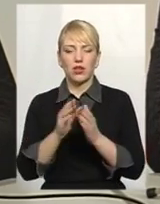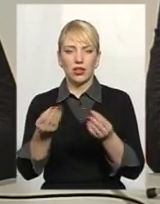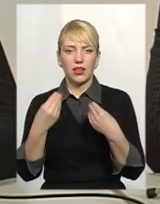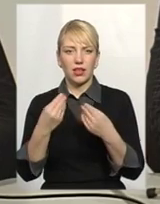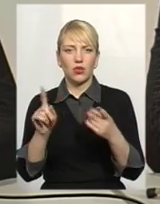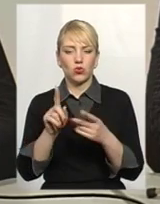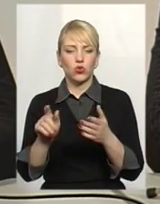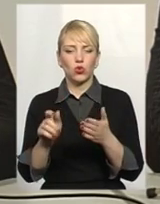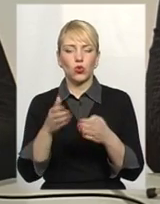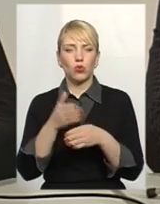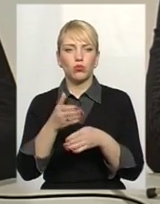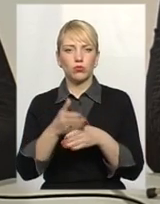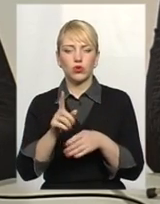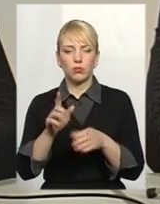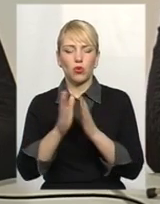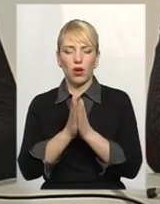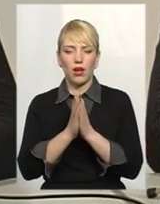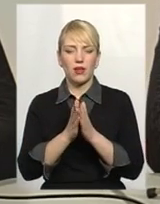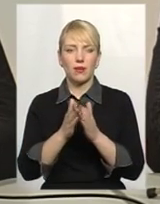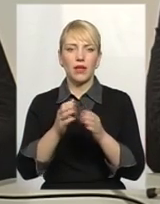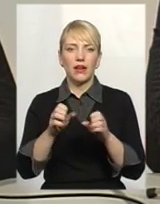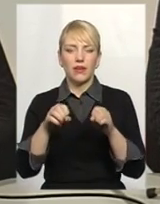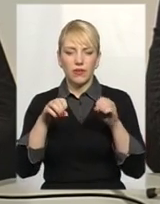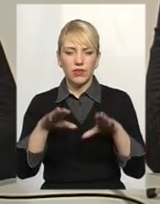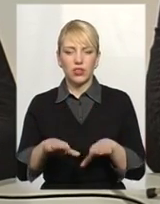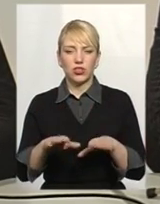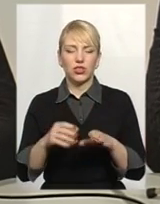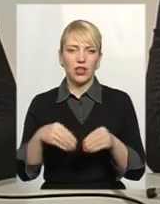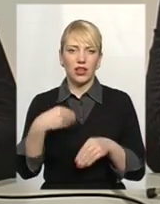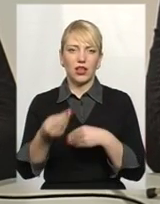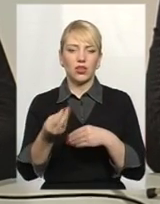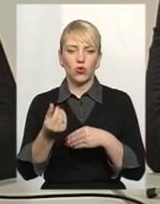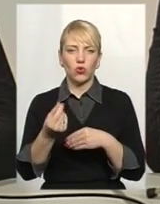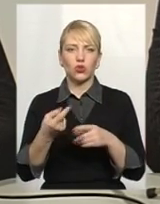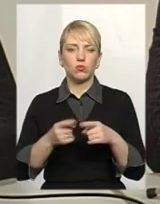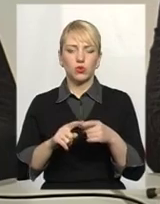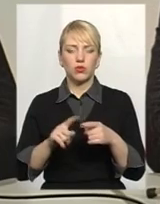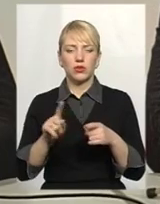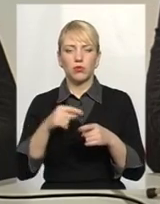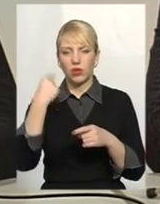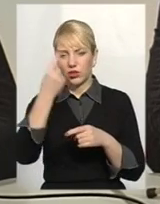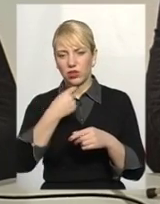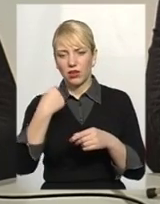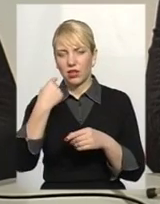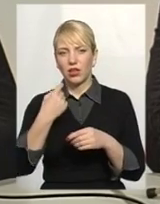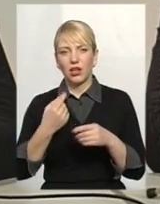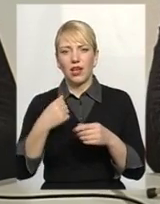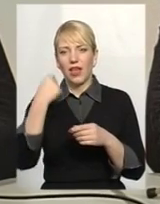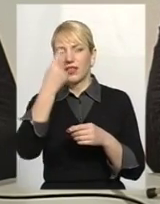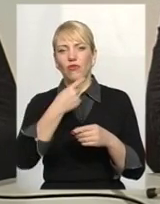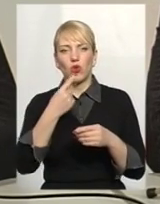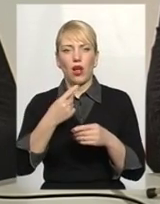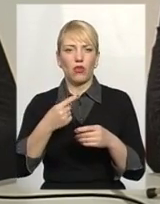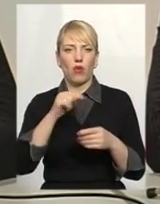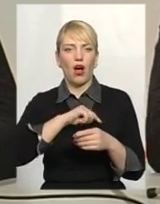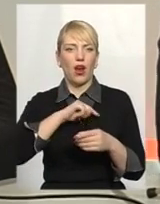щоб це питання вирішити і виділити кошти, щоб цій людині встановили, як би, лічильник там, індивідуального характеру і за кошти громади, допустим. Це